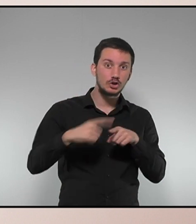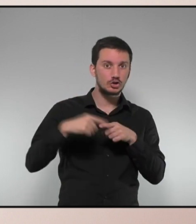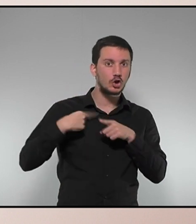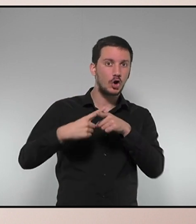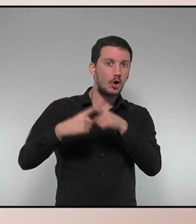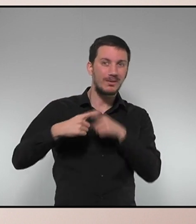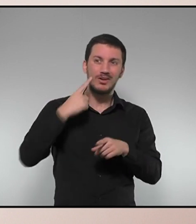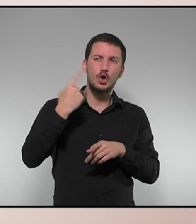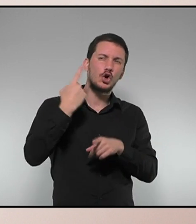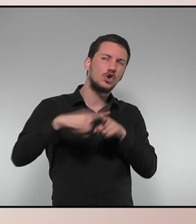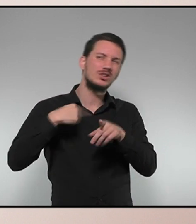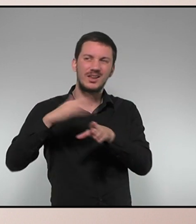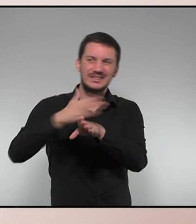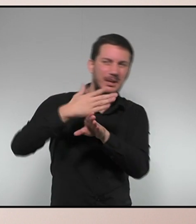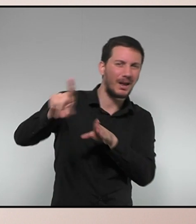fixar-nos en allò que separa.